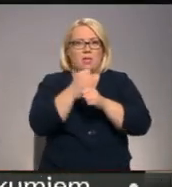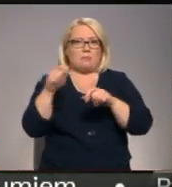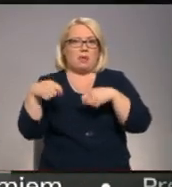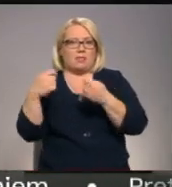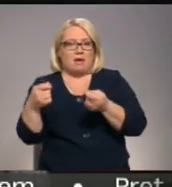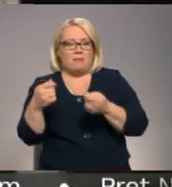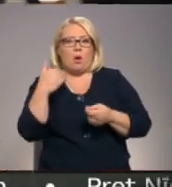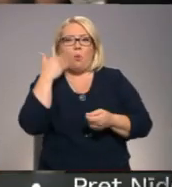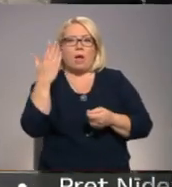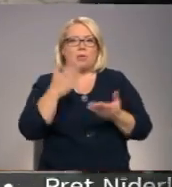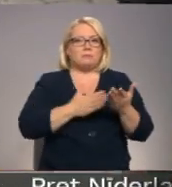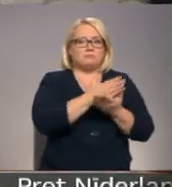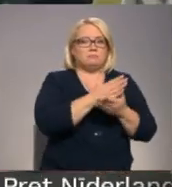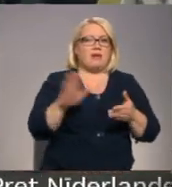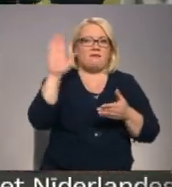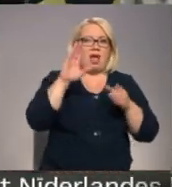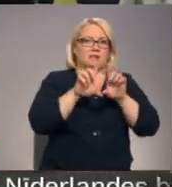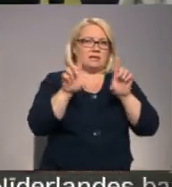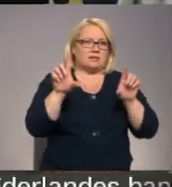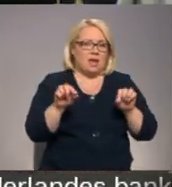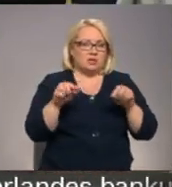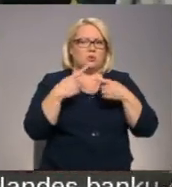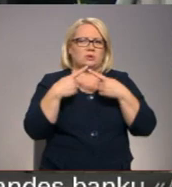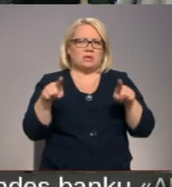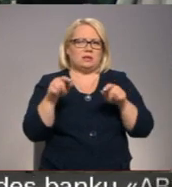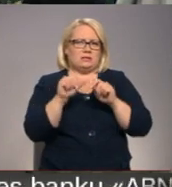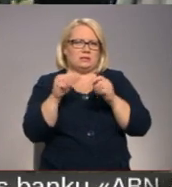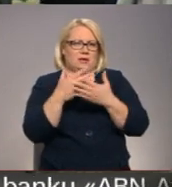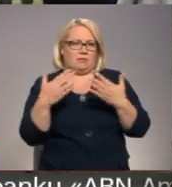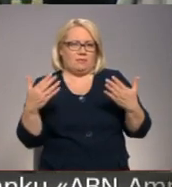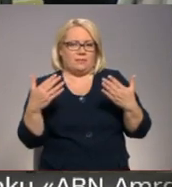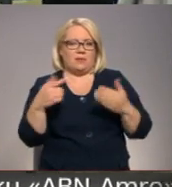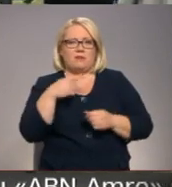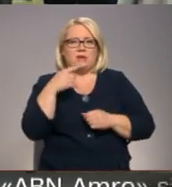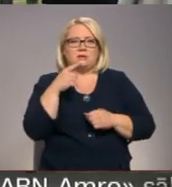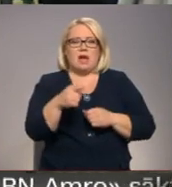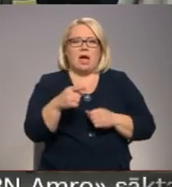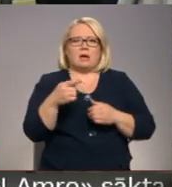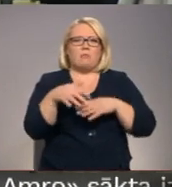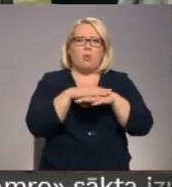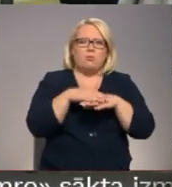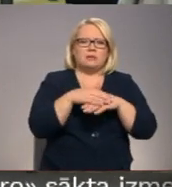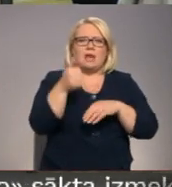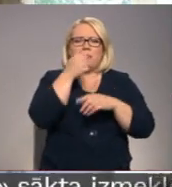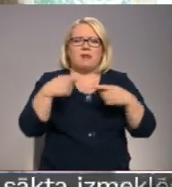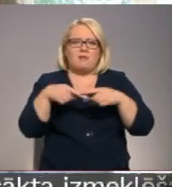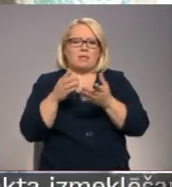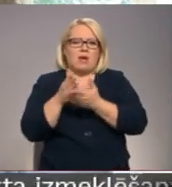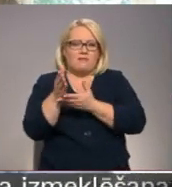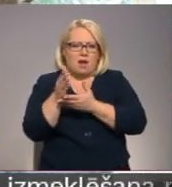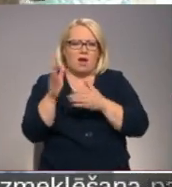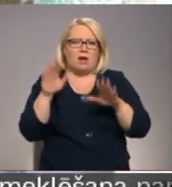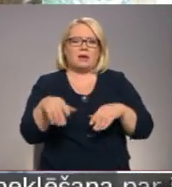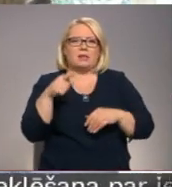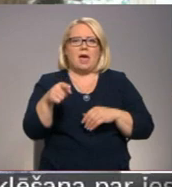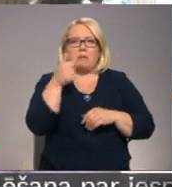jāvēršas pie atbildīgās valsts iestādes un citas nianses. Trauksmes elēs varbūt ikviens publiskajā un privātajā sektorā. Tātad kā persona, kas